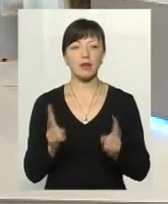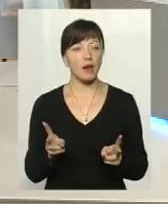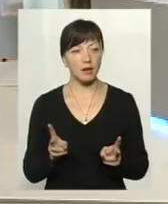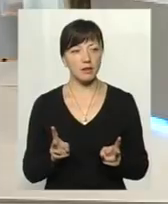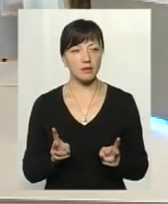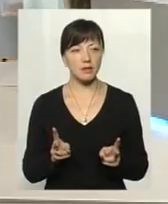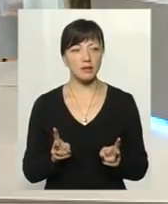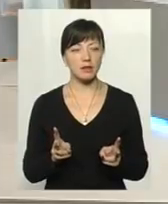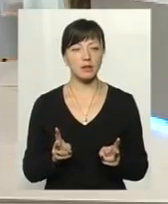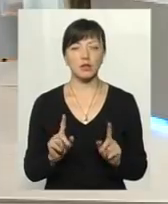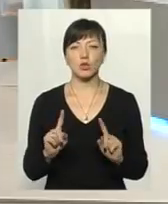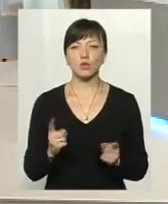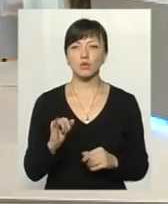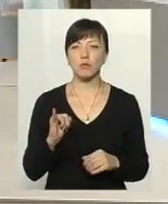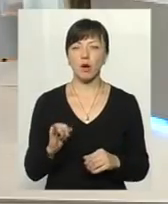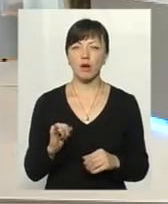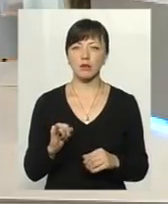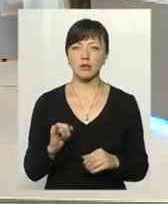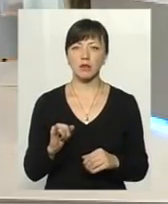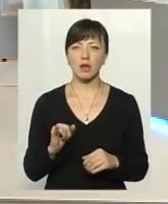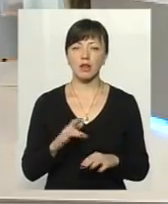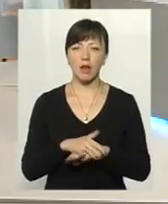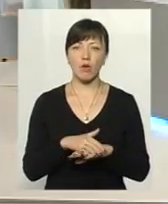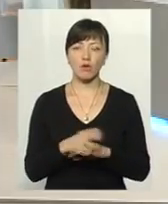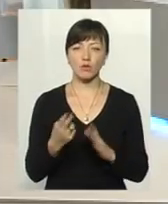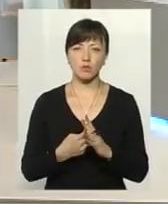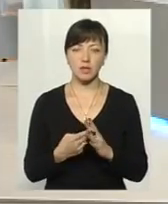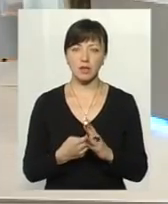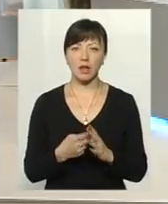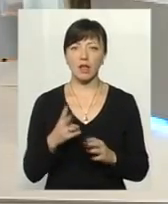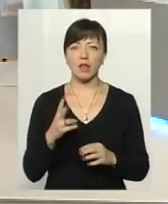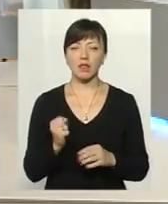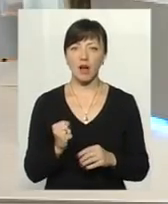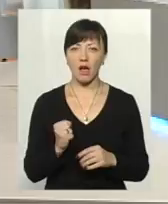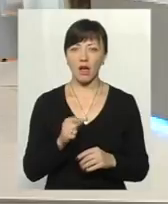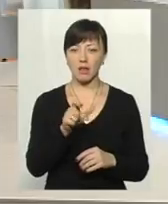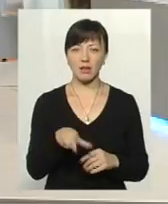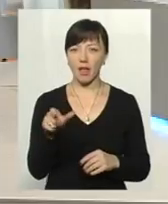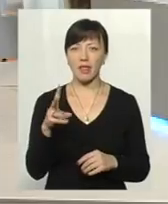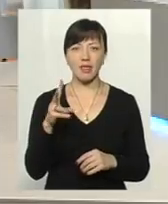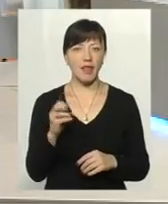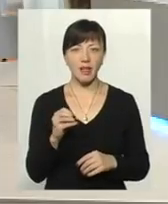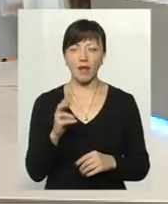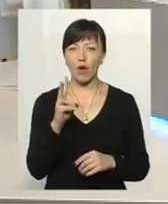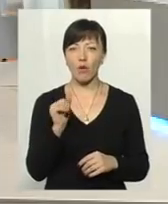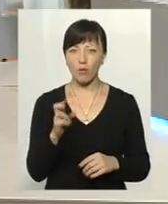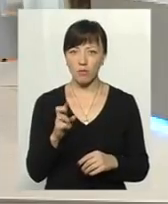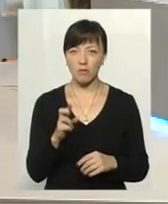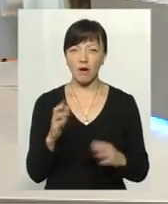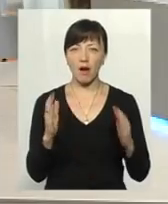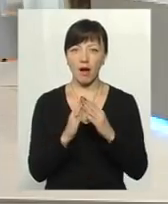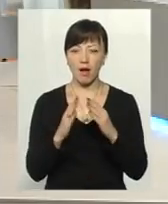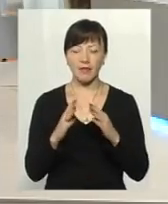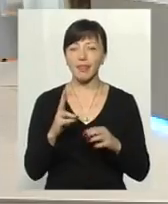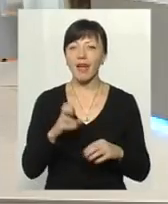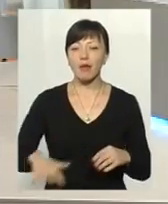що дуже погано нараховується субсидія. На душі, не на кубатуру кати, а